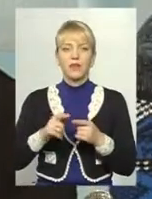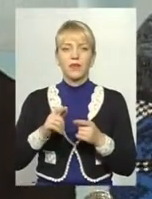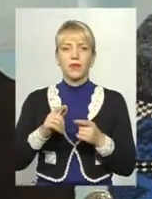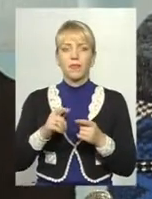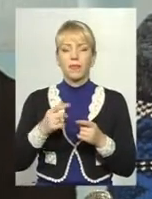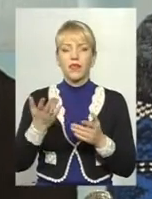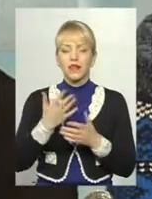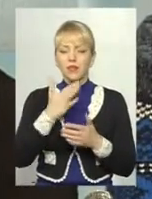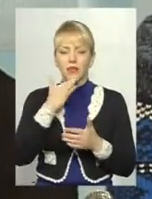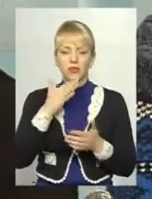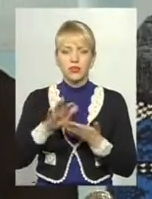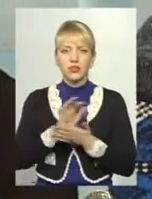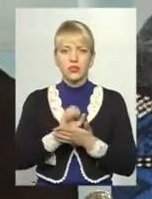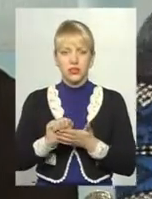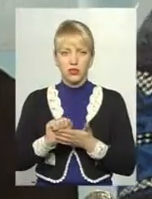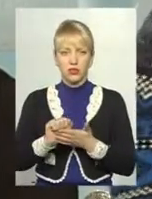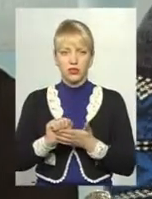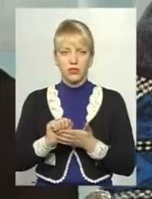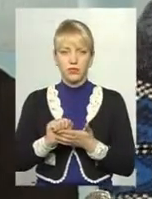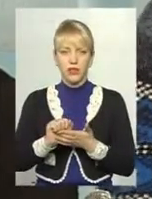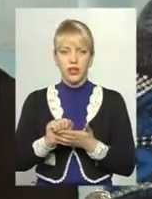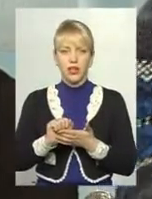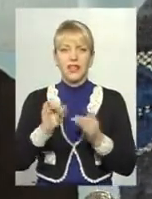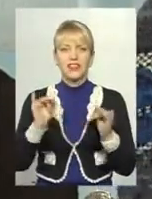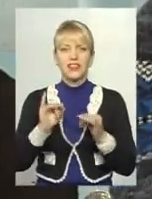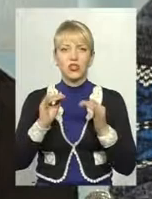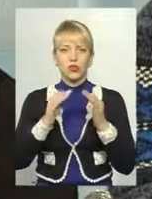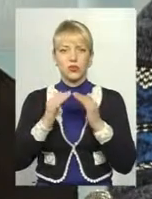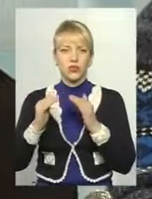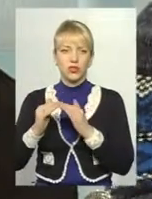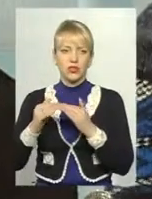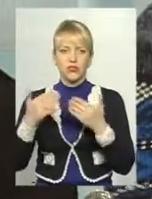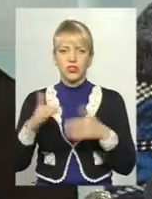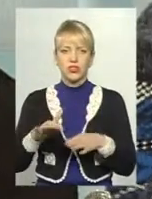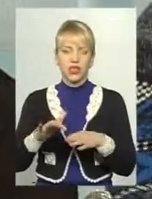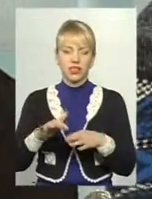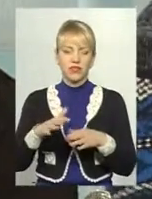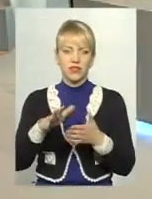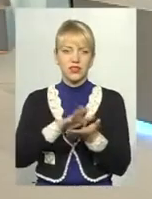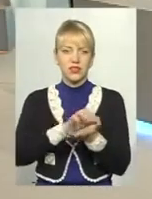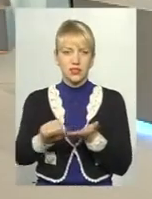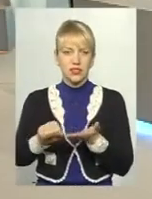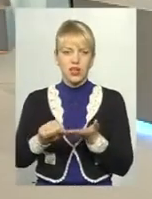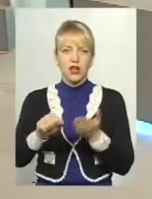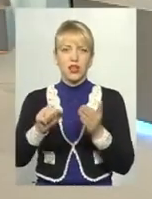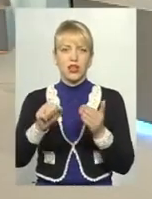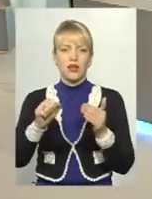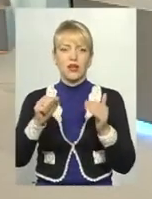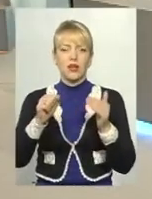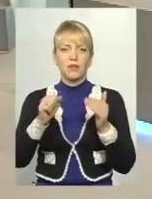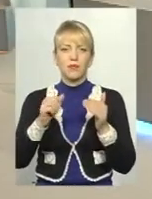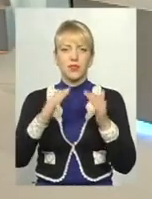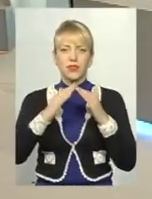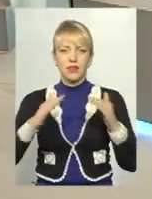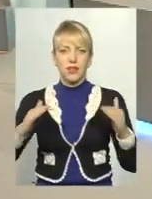навіть за роки Незалежної України, успішно. В історичних будівлях вже майже прикончили дахи, перші поверхи. От коли